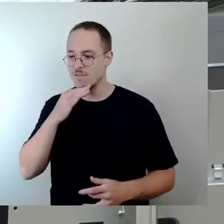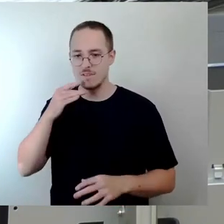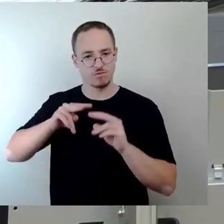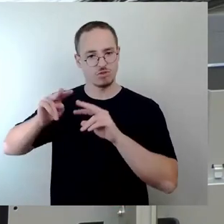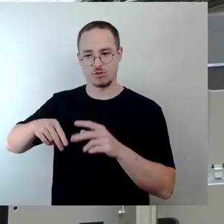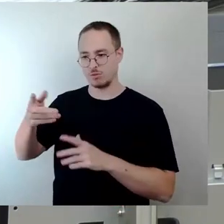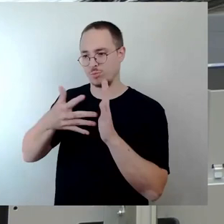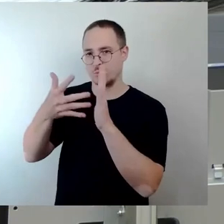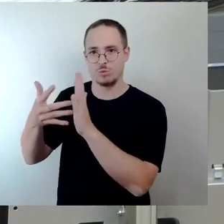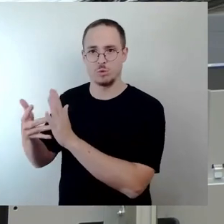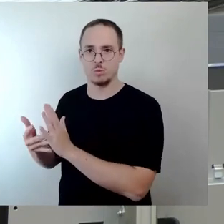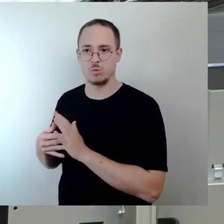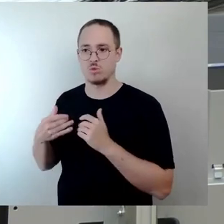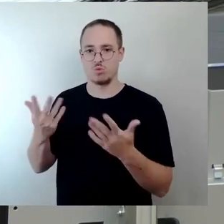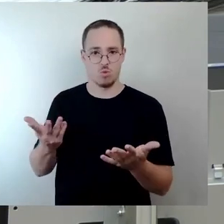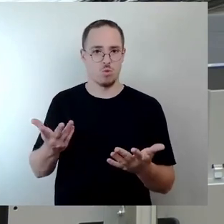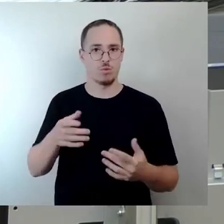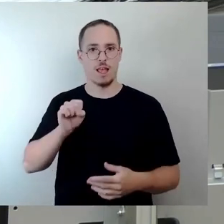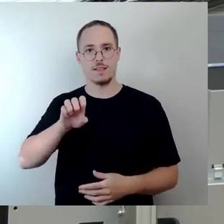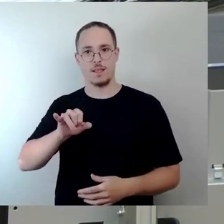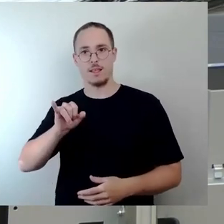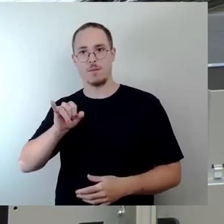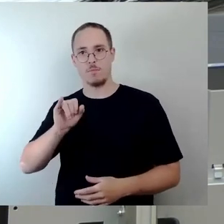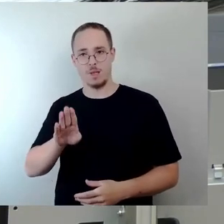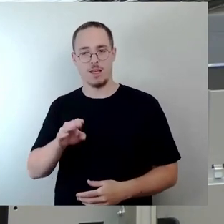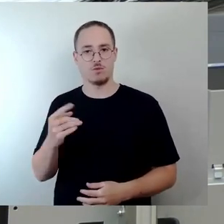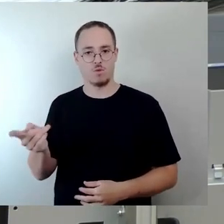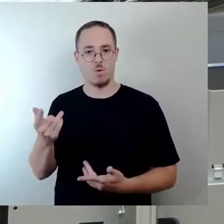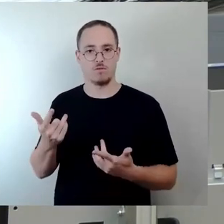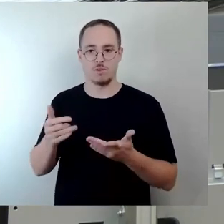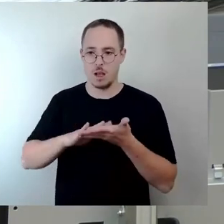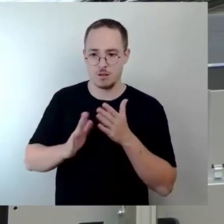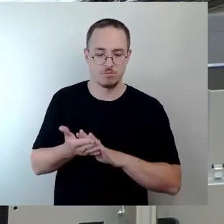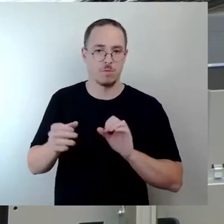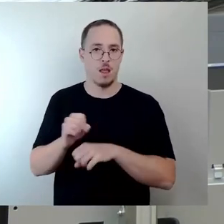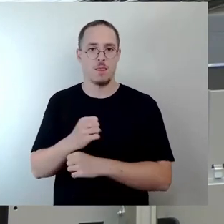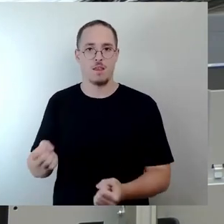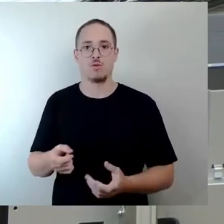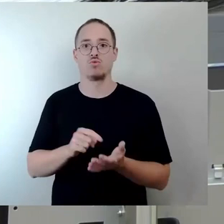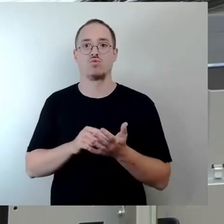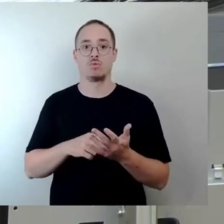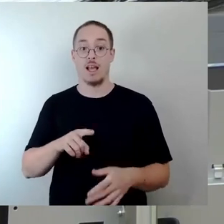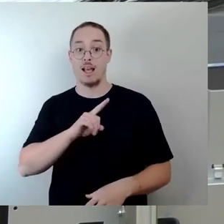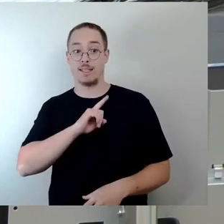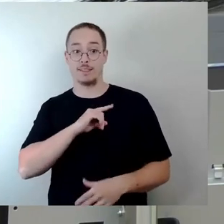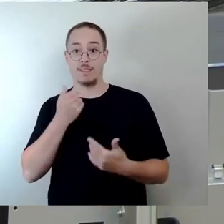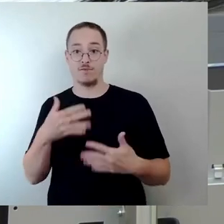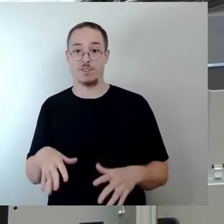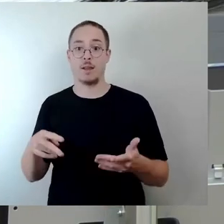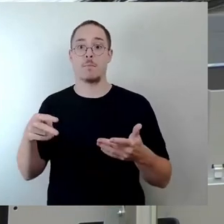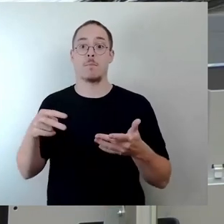SIB keine Einigkeit gegeben. Geplant war ursprünglich etwas anderes, nämlich ein Baukörper von 42 x 42 Metern.